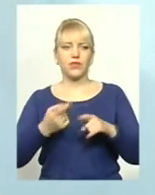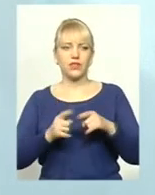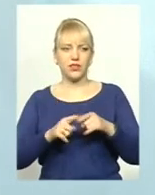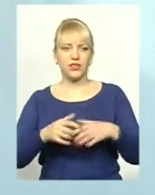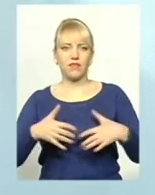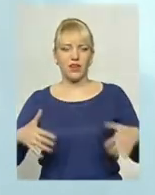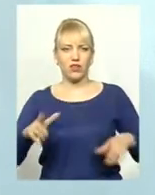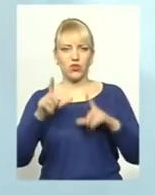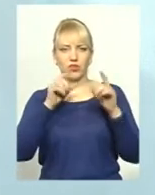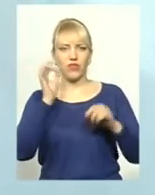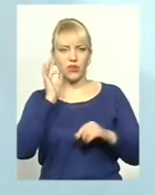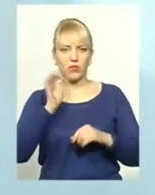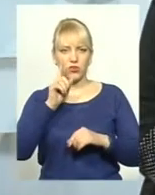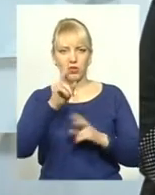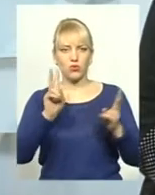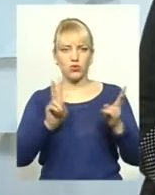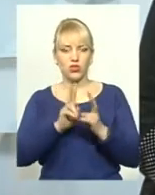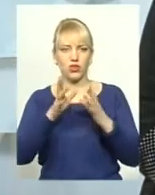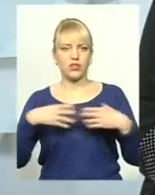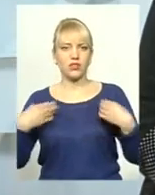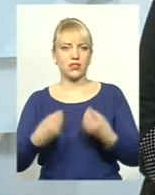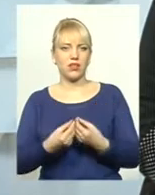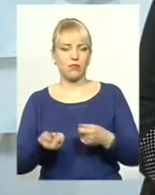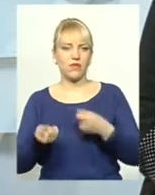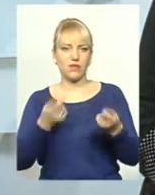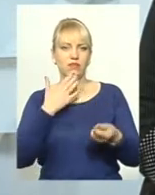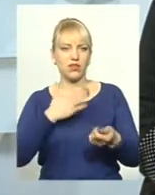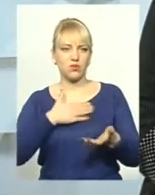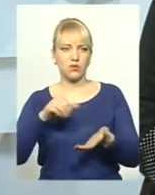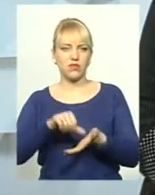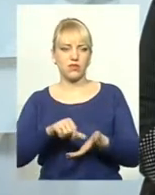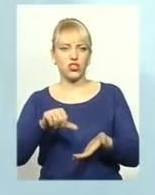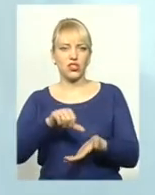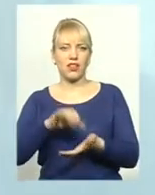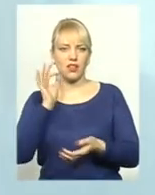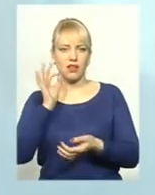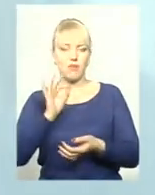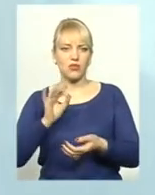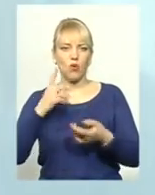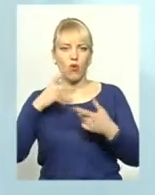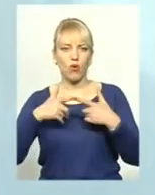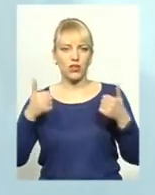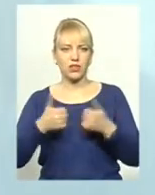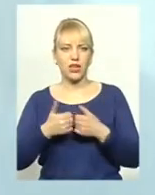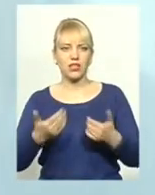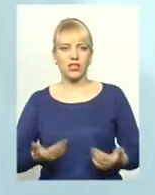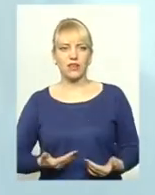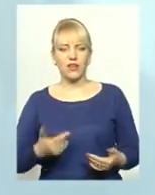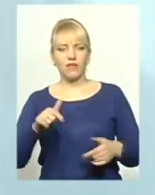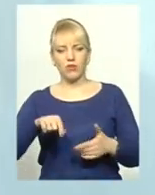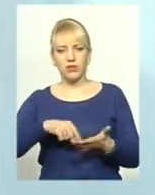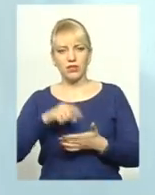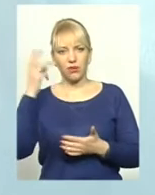тварини їдуть в Німеччину, там їх зустрічають сім'ї. Везе наш представник, член німецької організації, він живе в Хмельницькому, наш хороший друг.